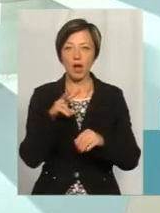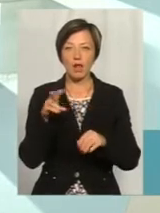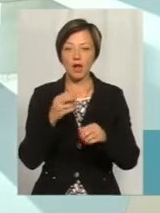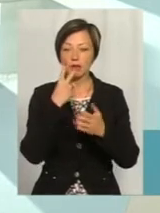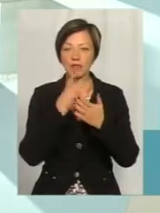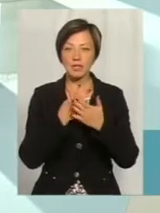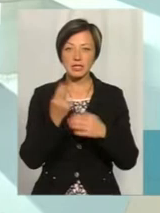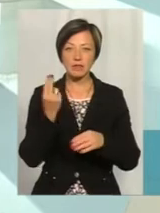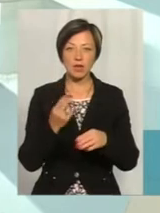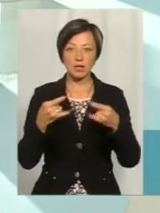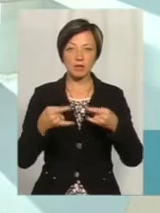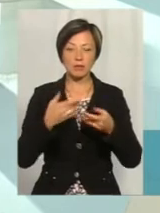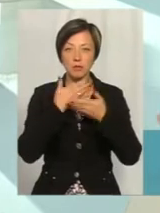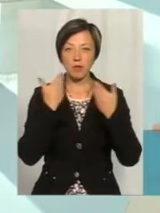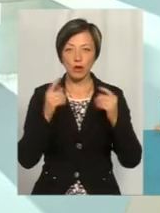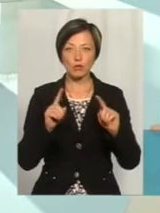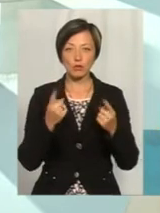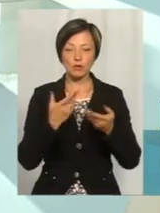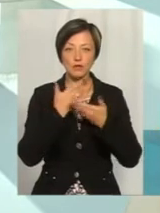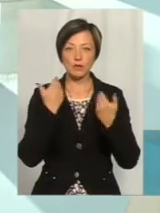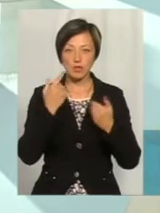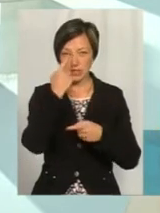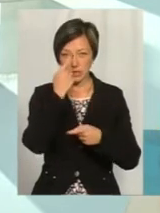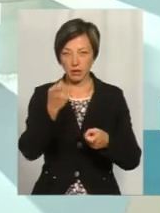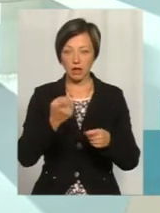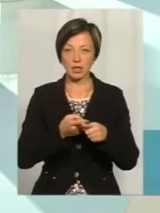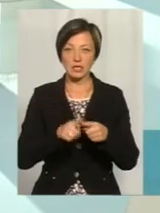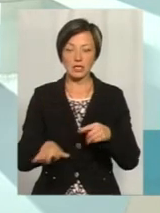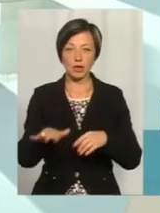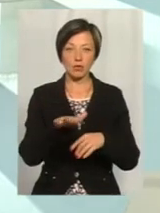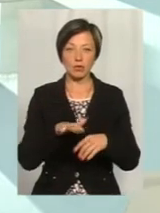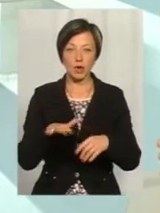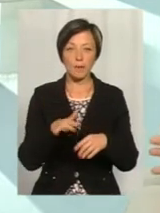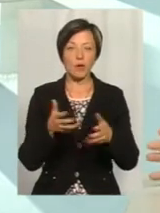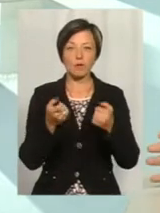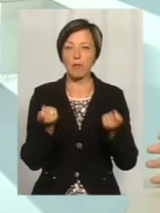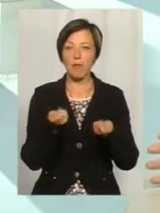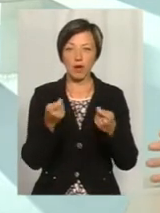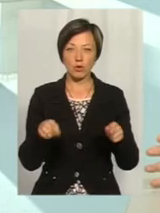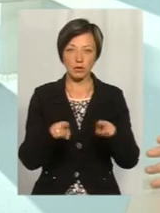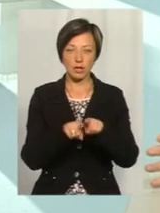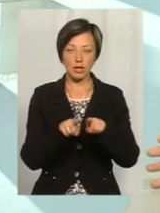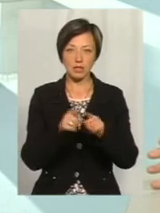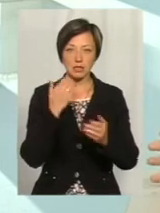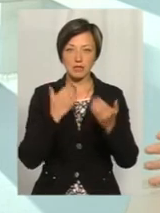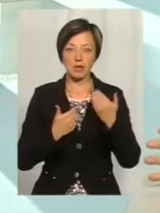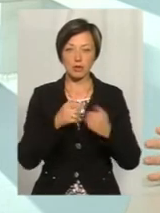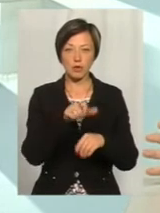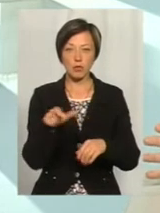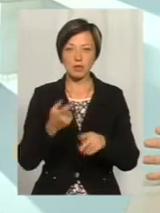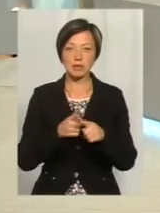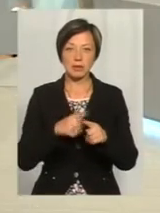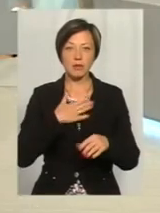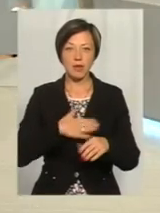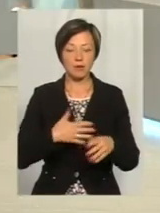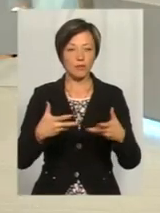дивитися цифрове телебачення немає, тому що відсутній сигнал саме на цій території. Ми отримали дуже мало таких звернень громадян, тому це нас